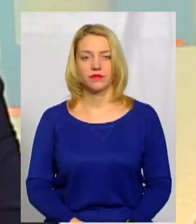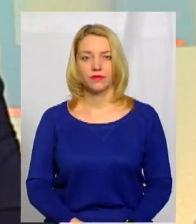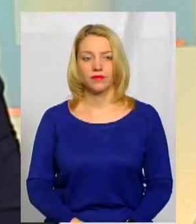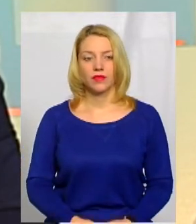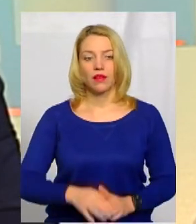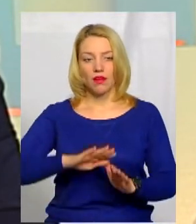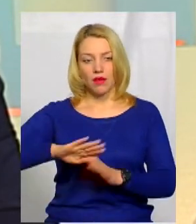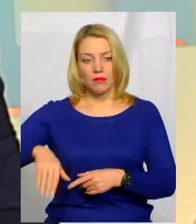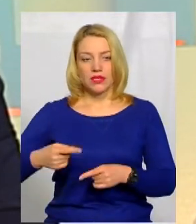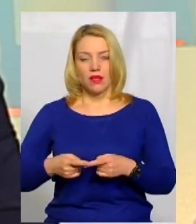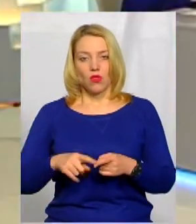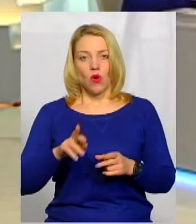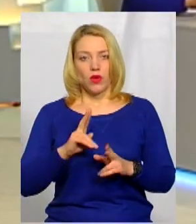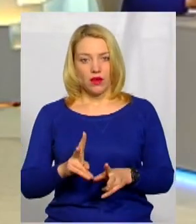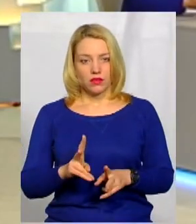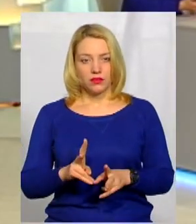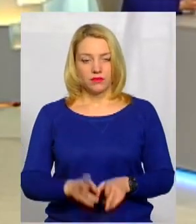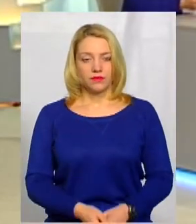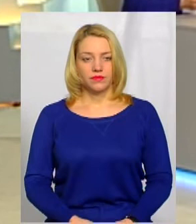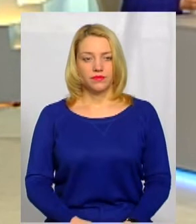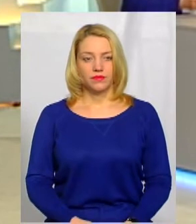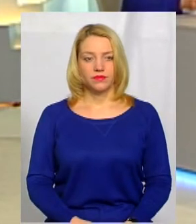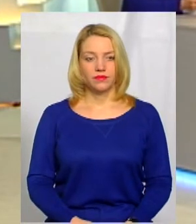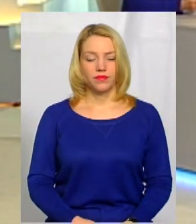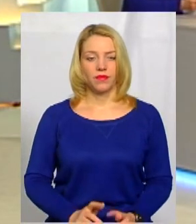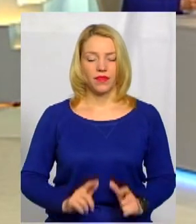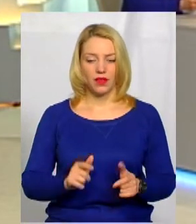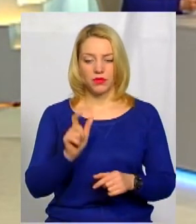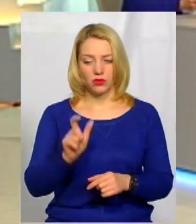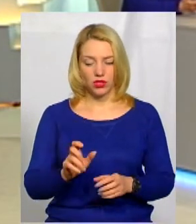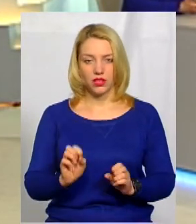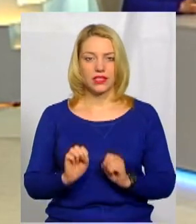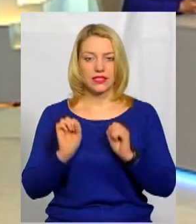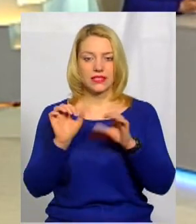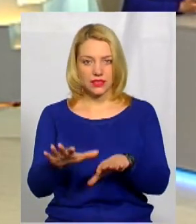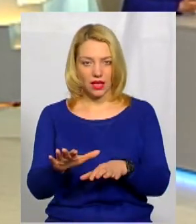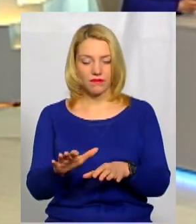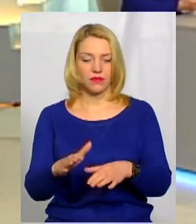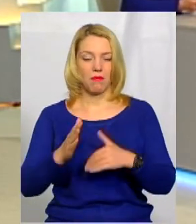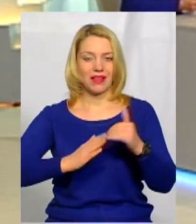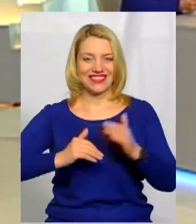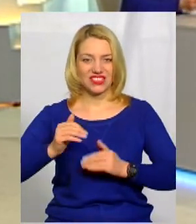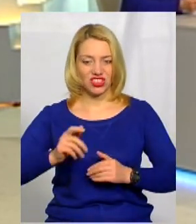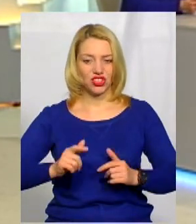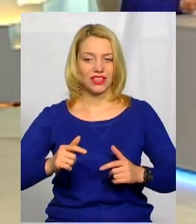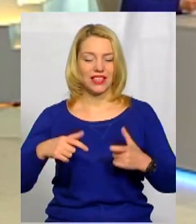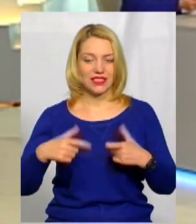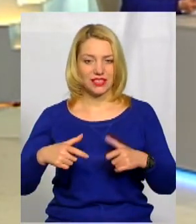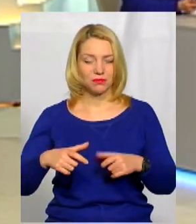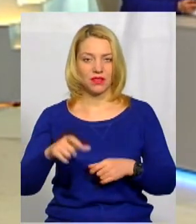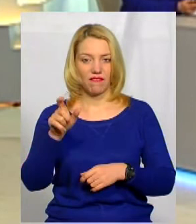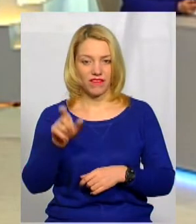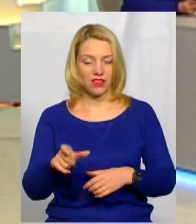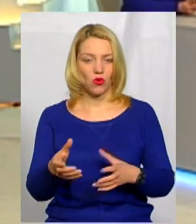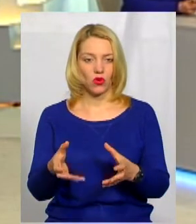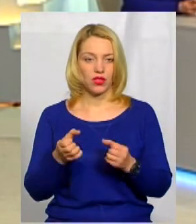Після того, як абітурієнт здав практичний іспит, він отримує